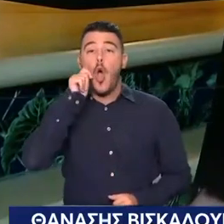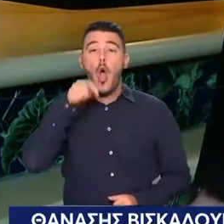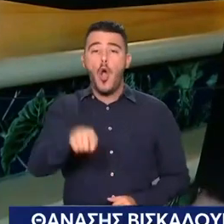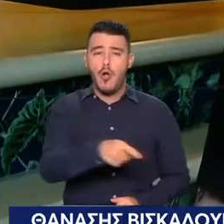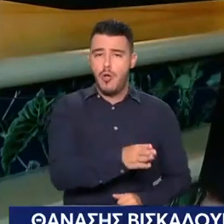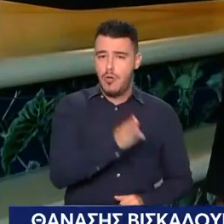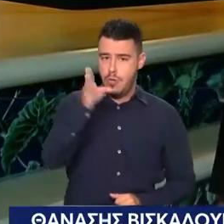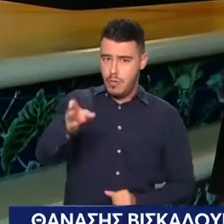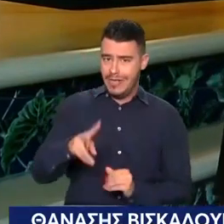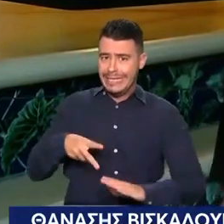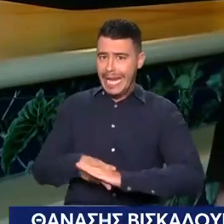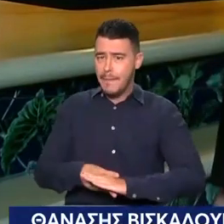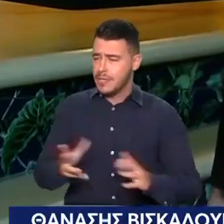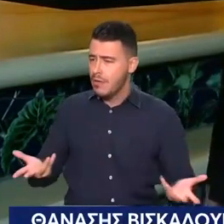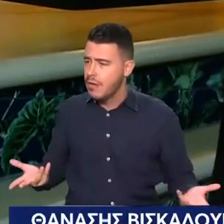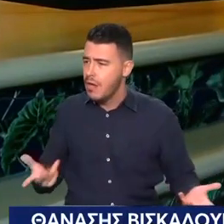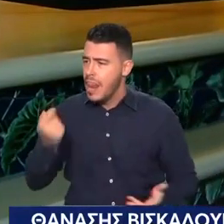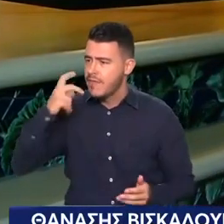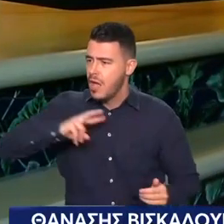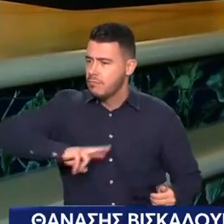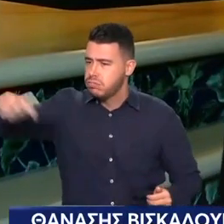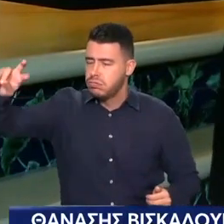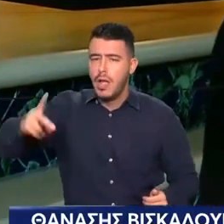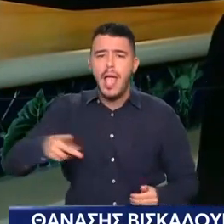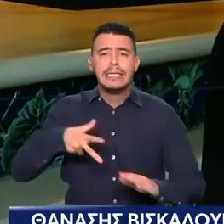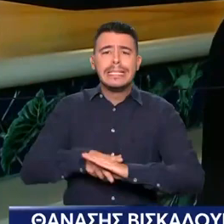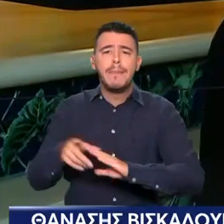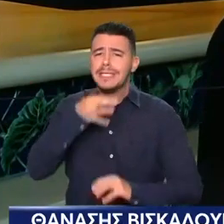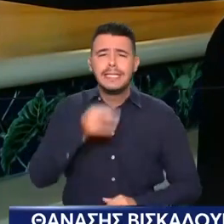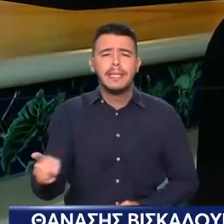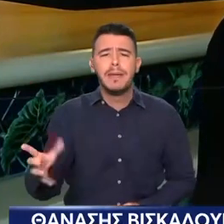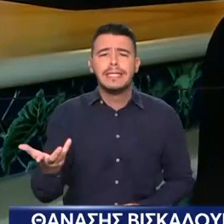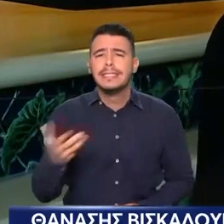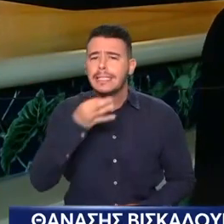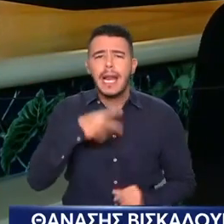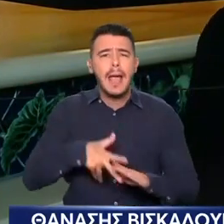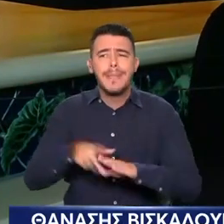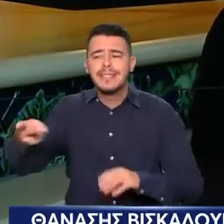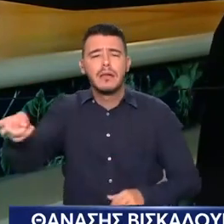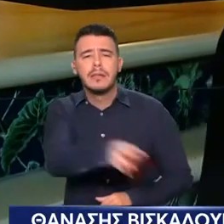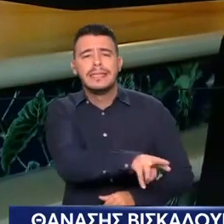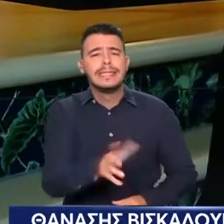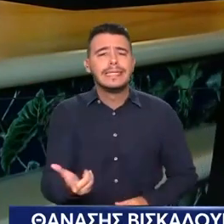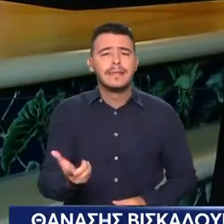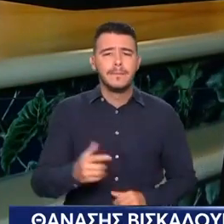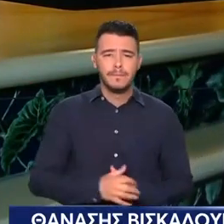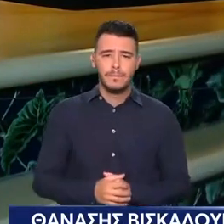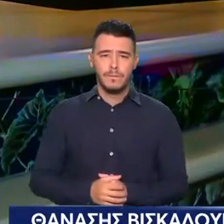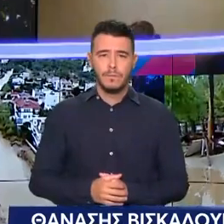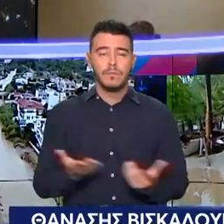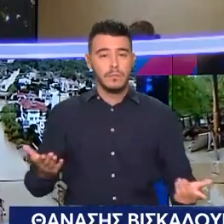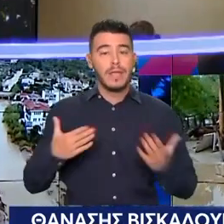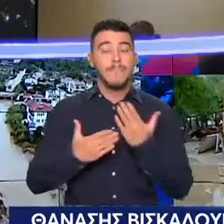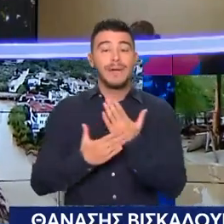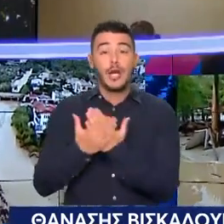πήραν τα λεφτά από τον λογαριασμό Τι του απάντησε η τράπεζα Ναι Τι του είπε Τίποτα, μέχρι τώρα ήταν εκεί στην τράπεζα Από το